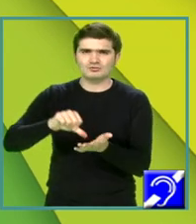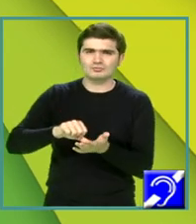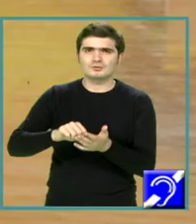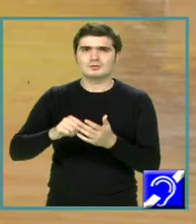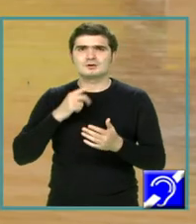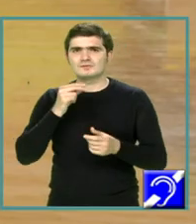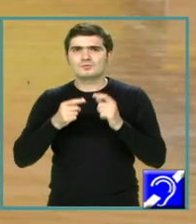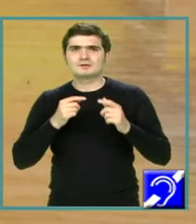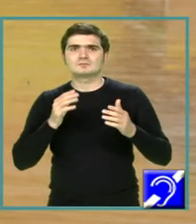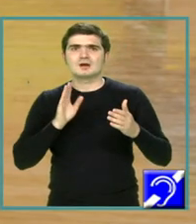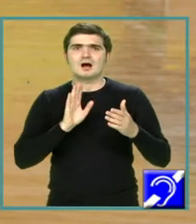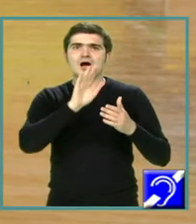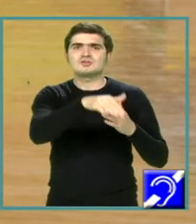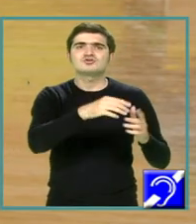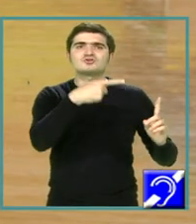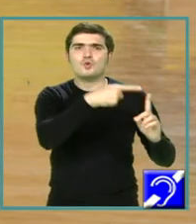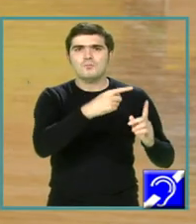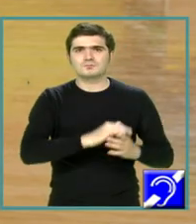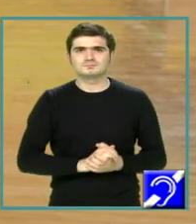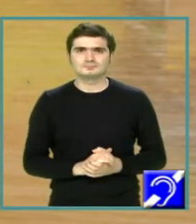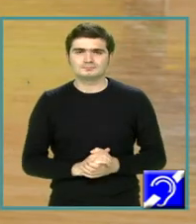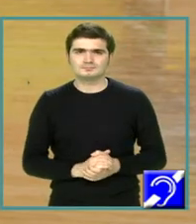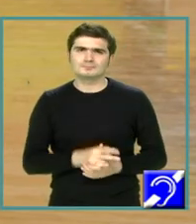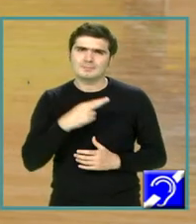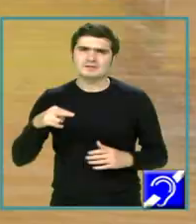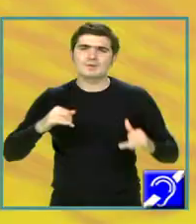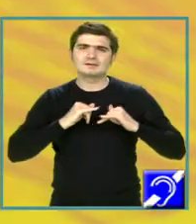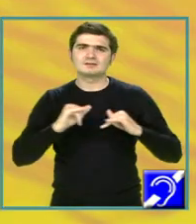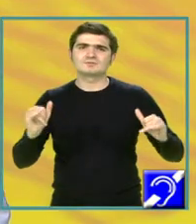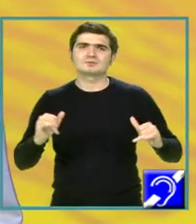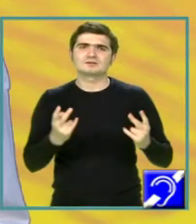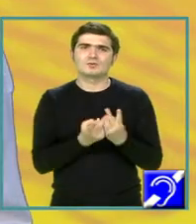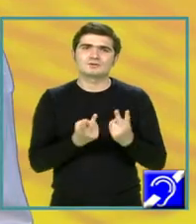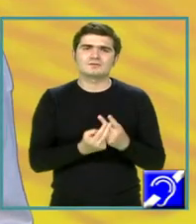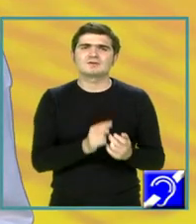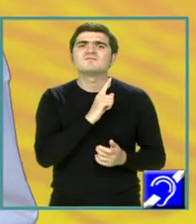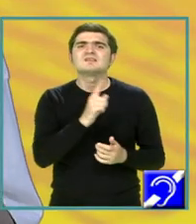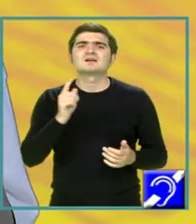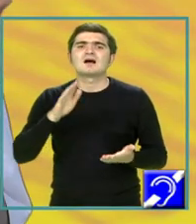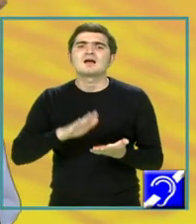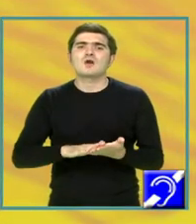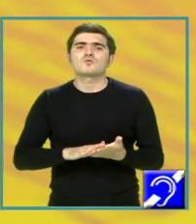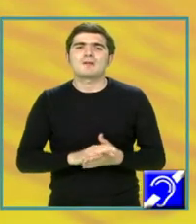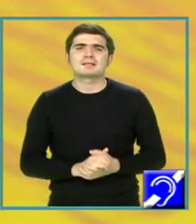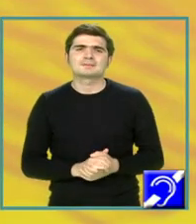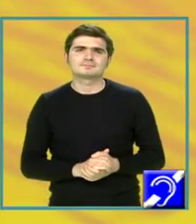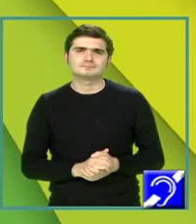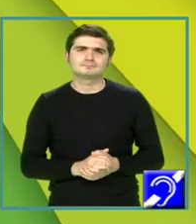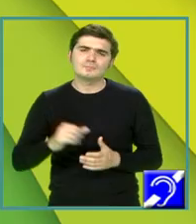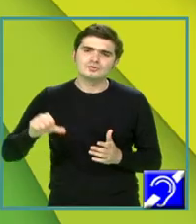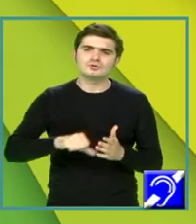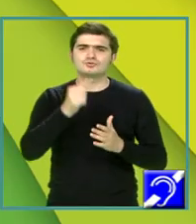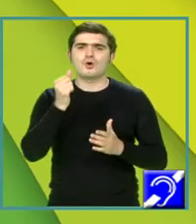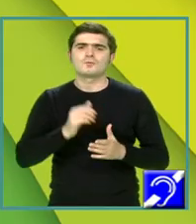atingerea țelului. Mai departe, dezvoltarea corespunzătoare a fiecărui argument. Încă o dată,